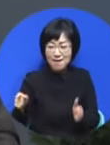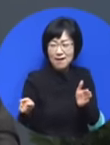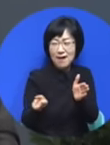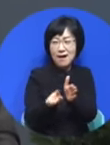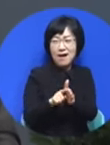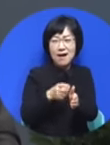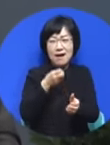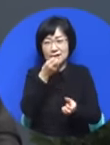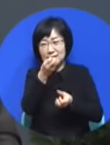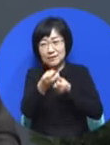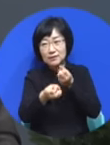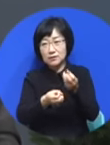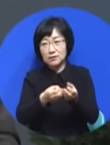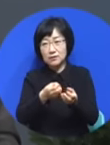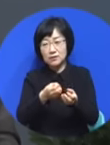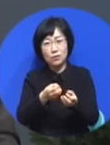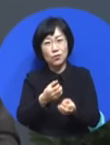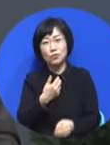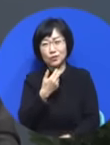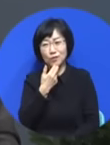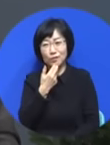사실 별 큰 인물 아니니깐요.